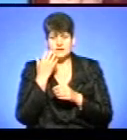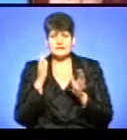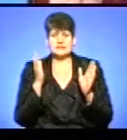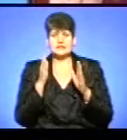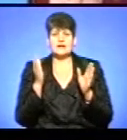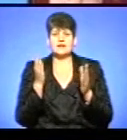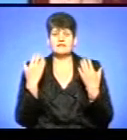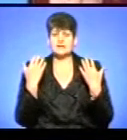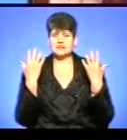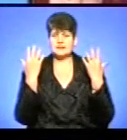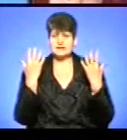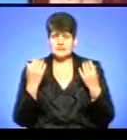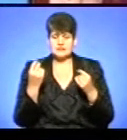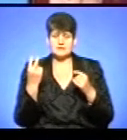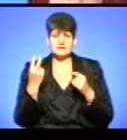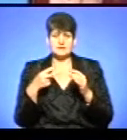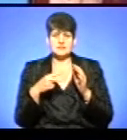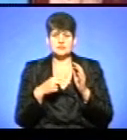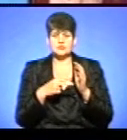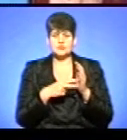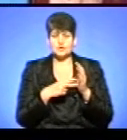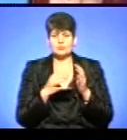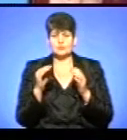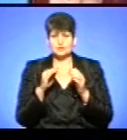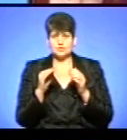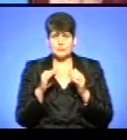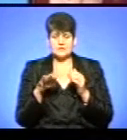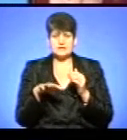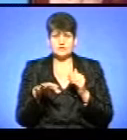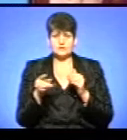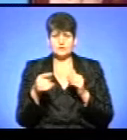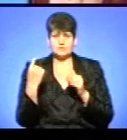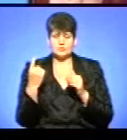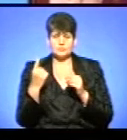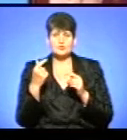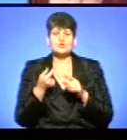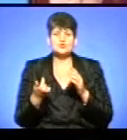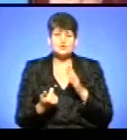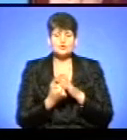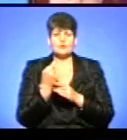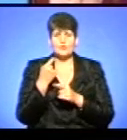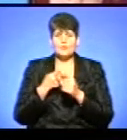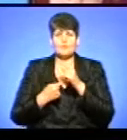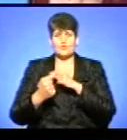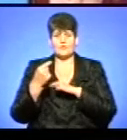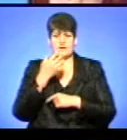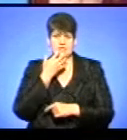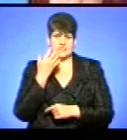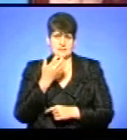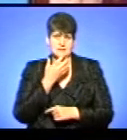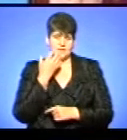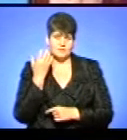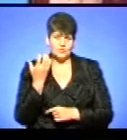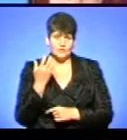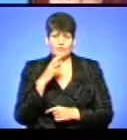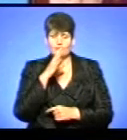27 та 28 жовтня на територію Тернопільської області знову повернеться середземноморське тепло. Вночі